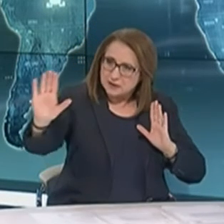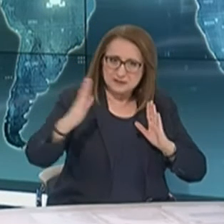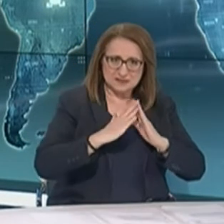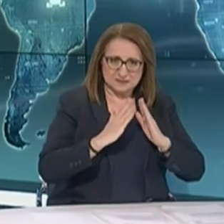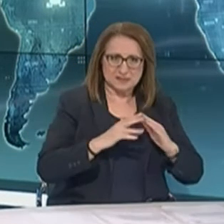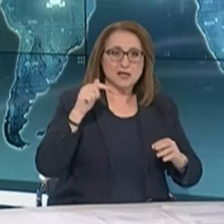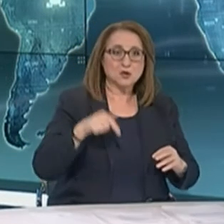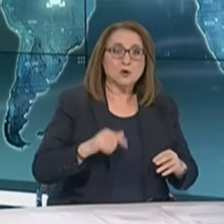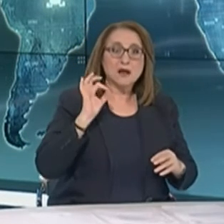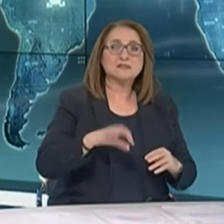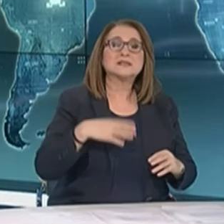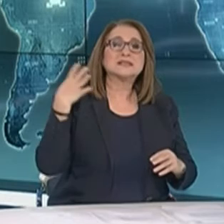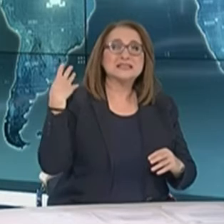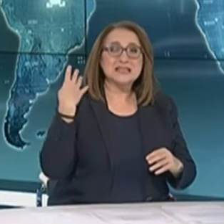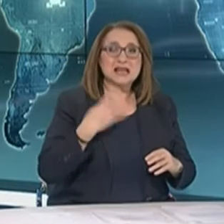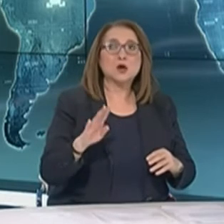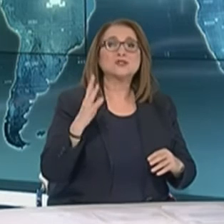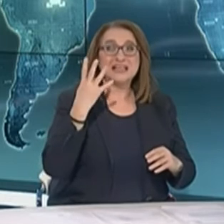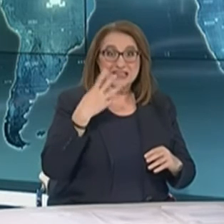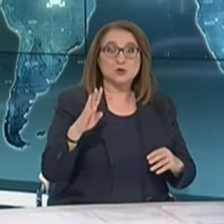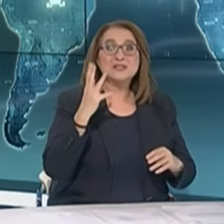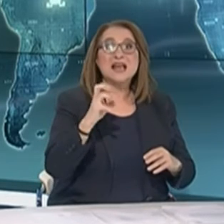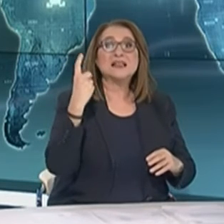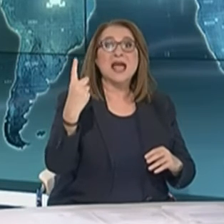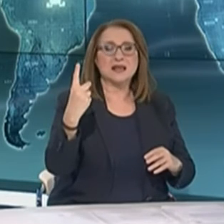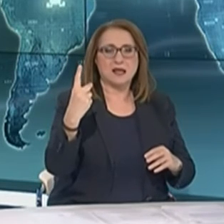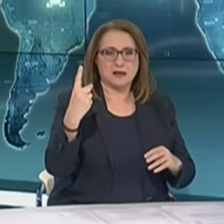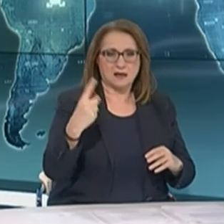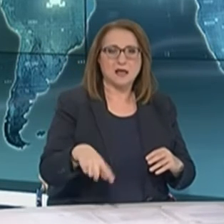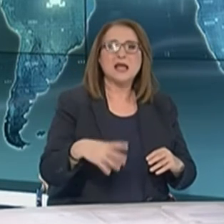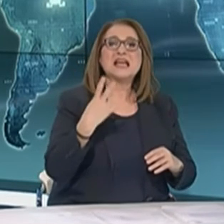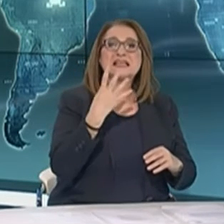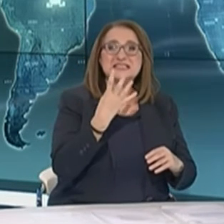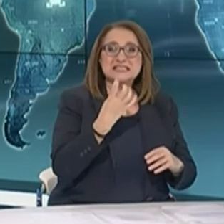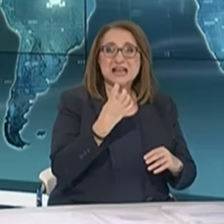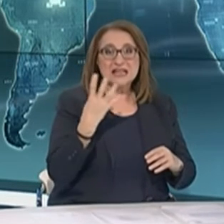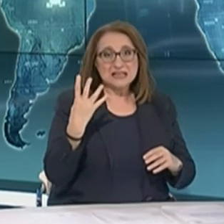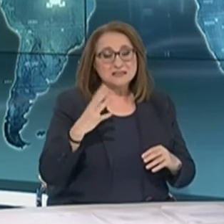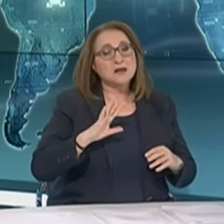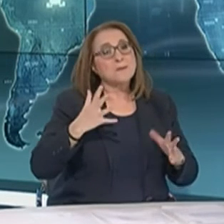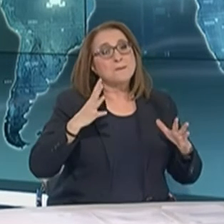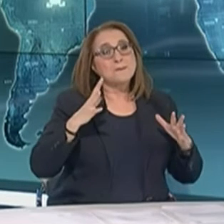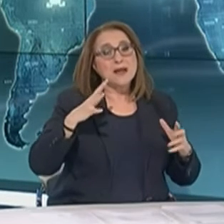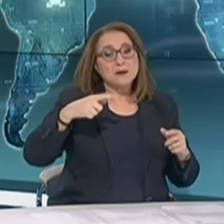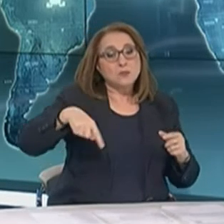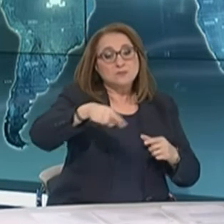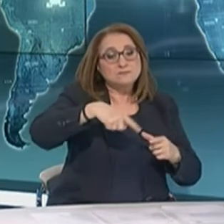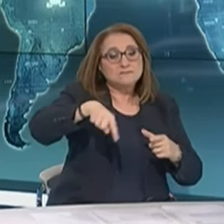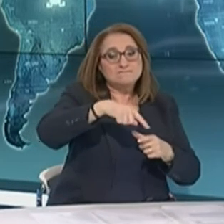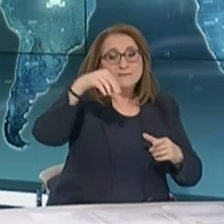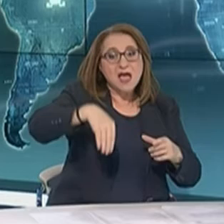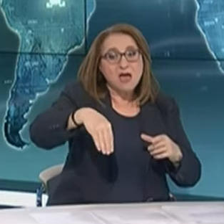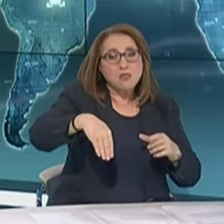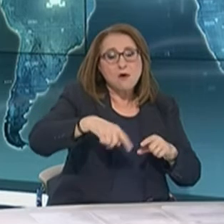σε 431. 44 κρούσματα αφορούν πιθανή εγχώρια μετάδοση, δηλαδή δεν έχουν ταξιδιωτικό ιστορικό